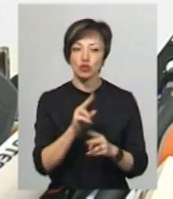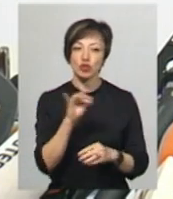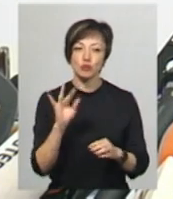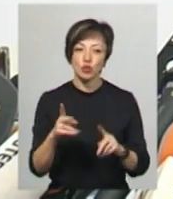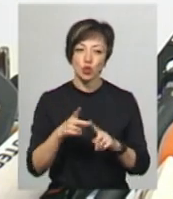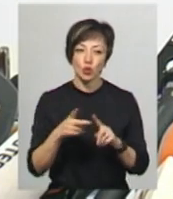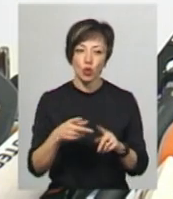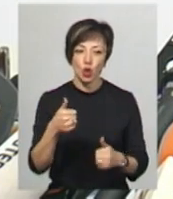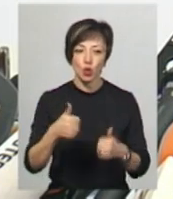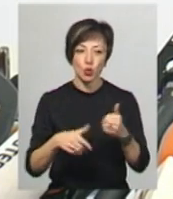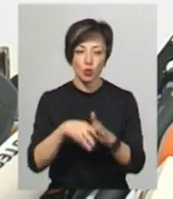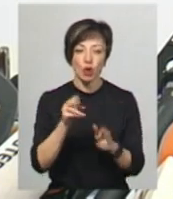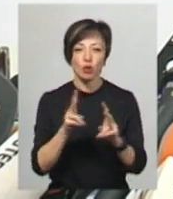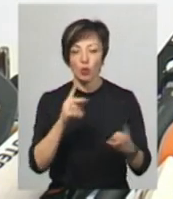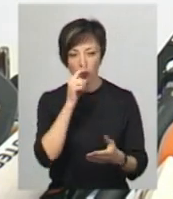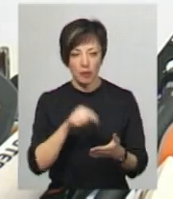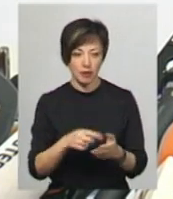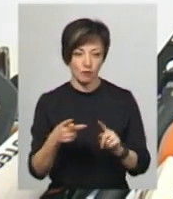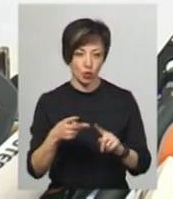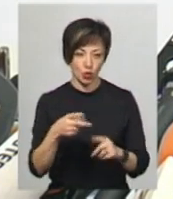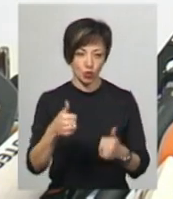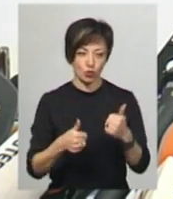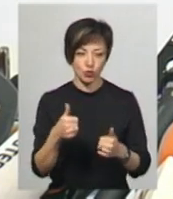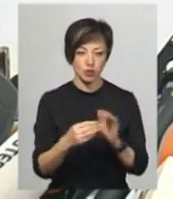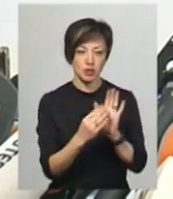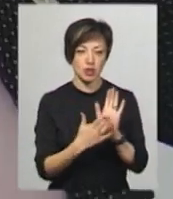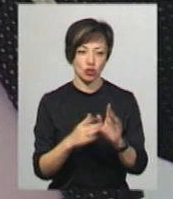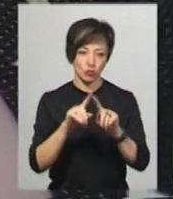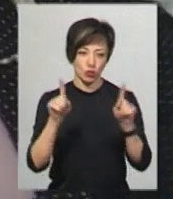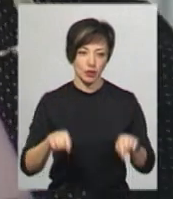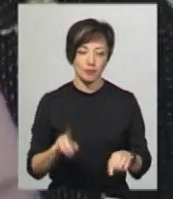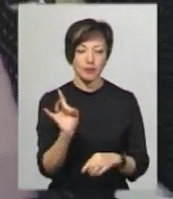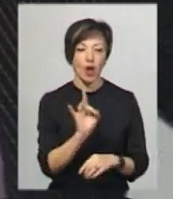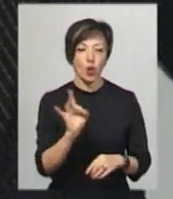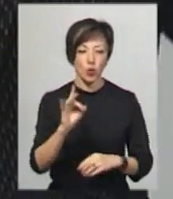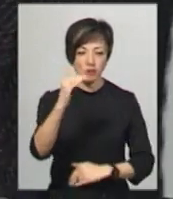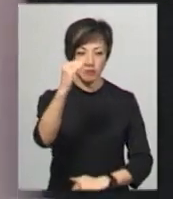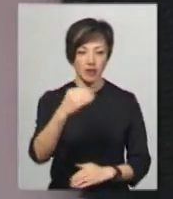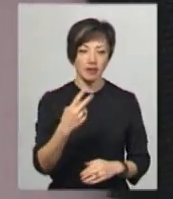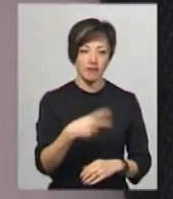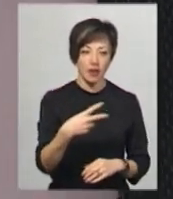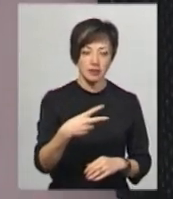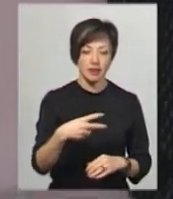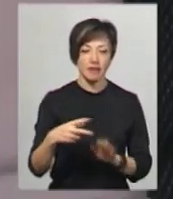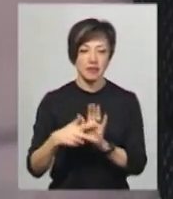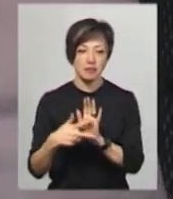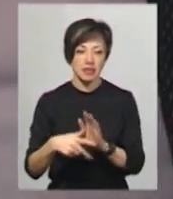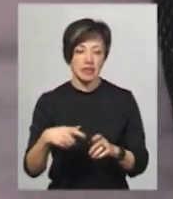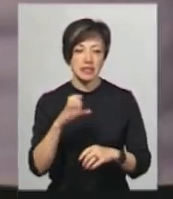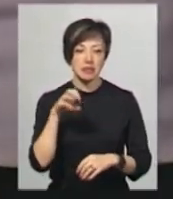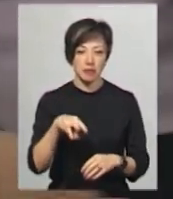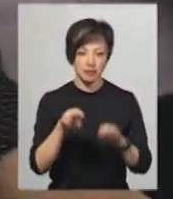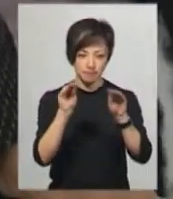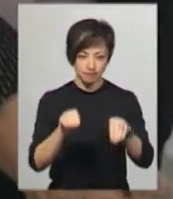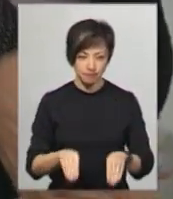буде другий тур і хто саме буде в цьому другому турі значитися в бюлетені. Розмір бюлетеня 20 на 80 сантиметрів. Він містить